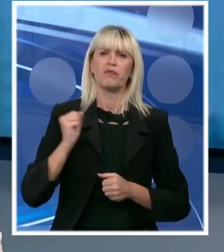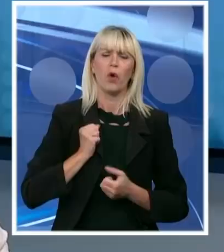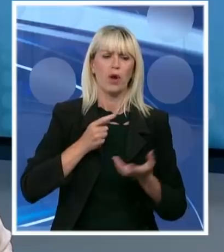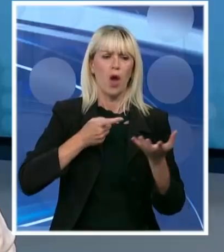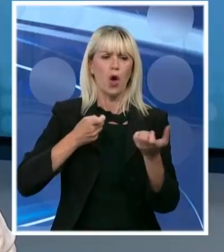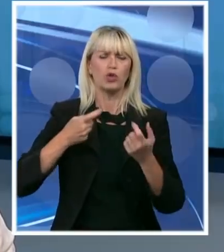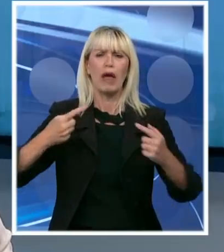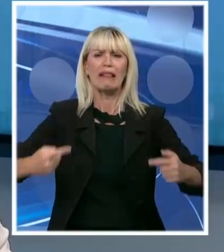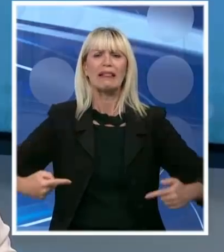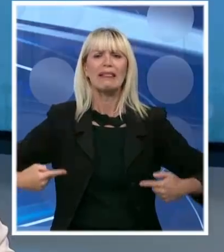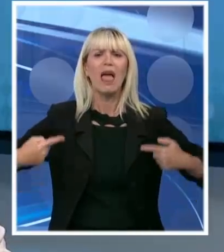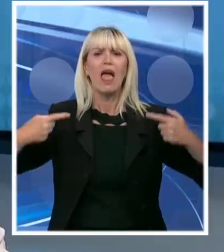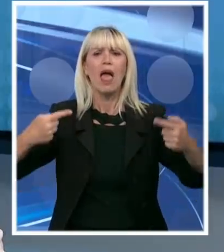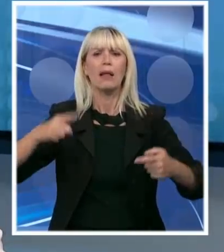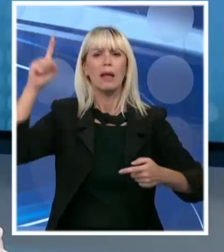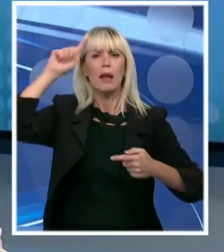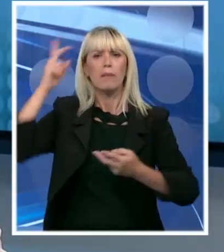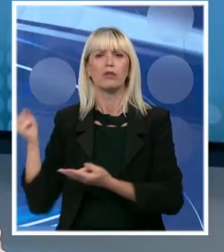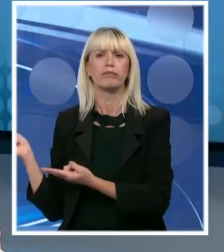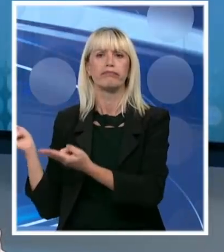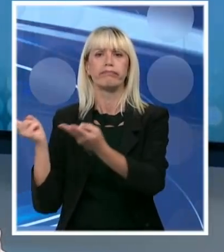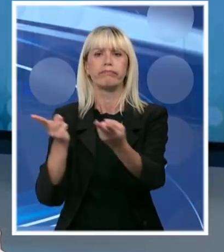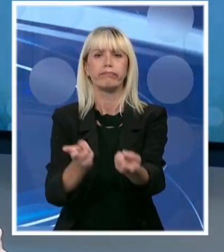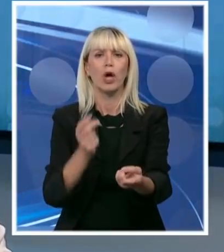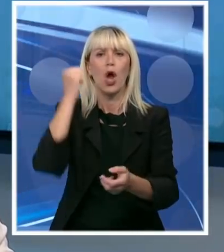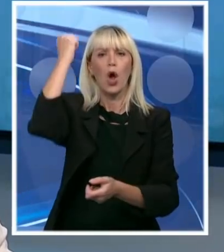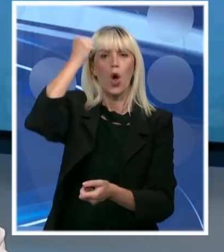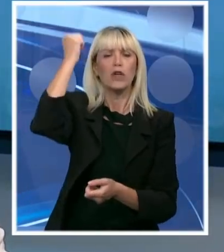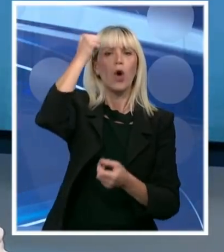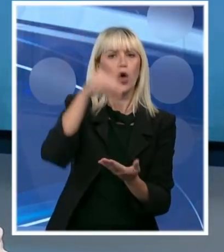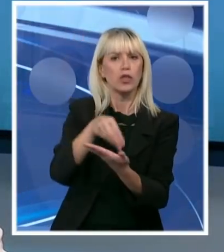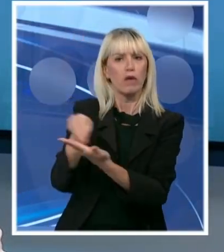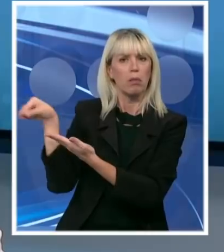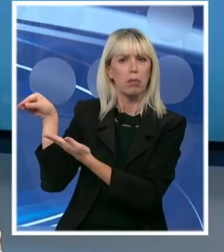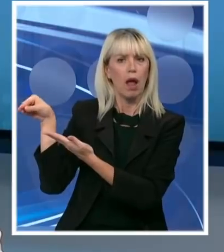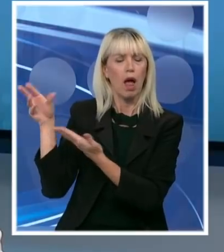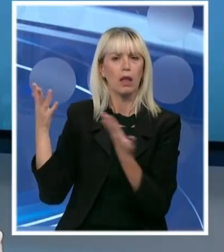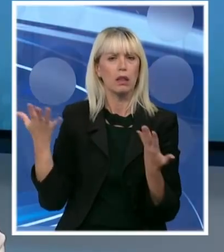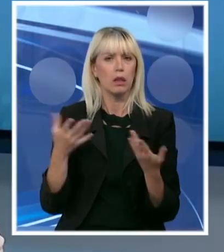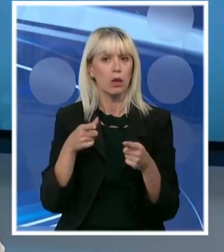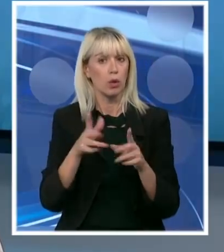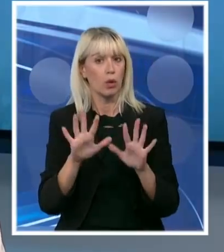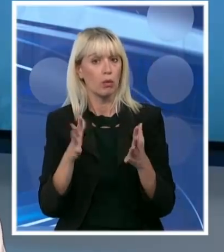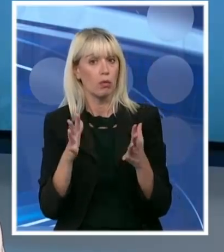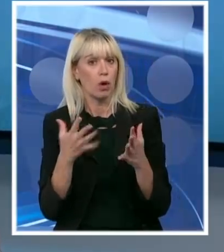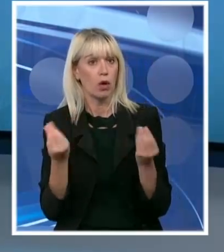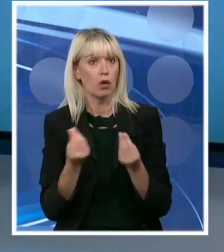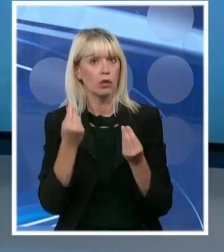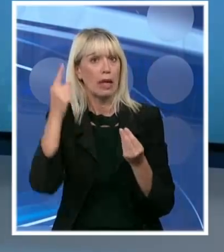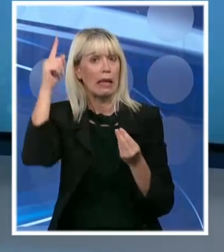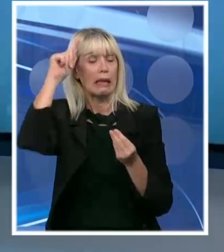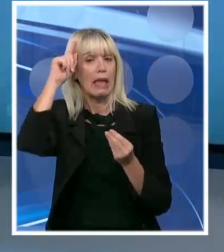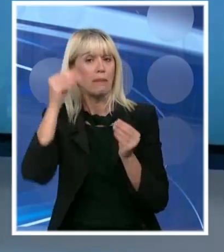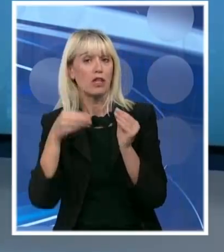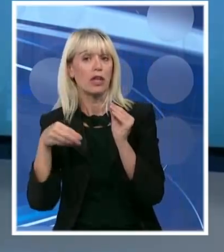tenkovi iz Nemačke stižu na Kosovo da je Kosovo to platilo. Jel negde to može da vodi u smeru da je negde Nemačka malo